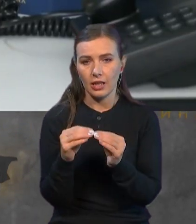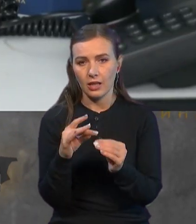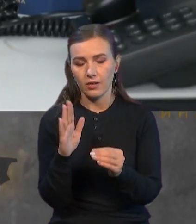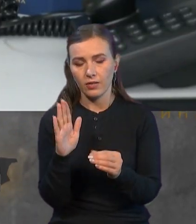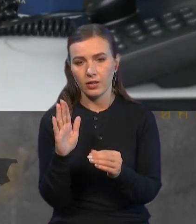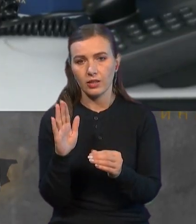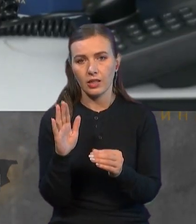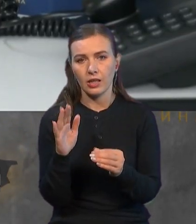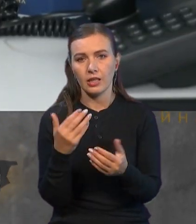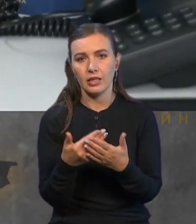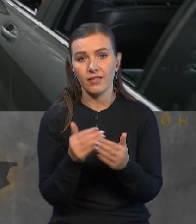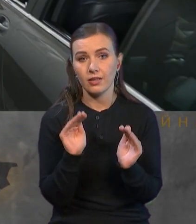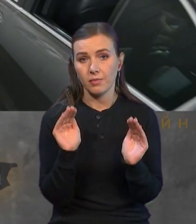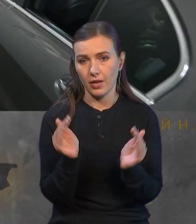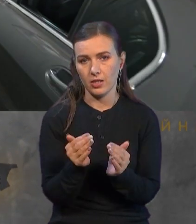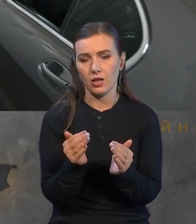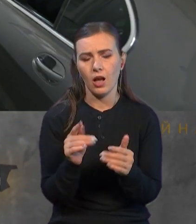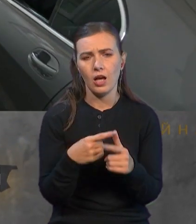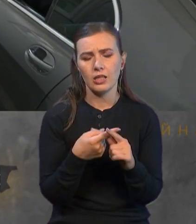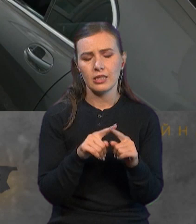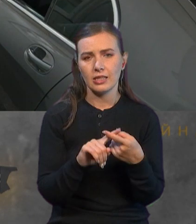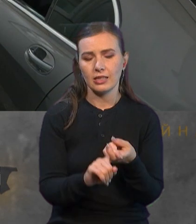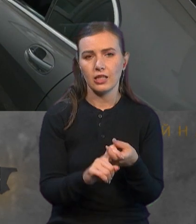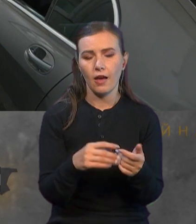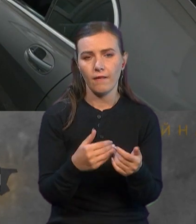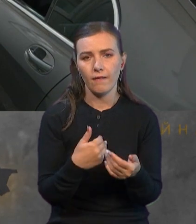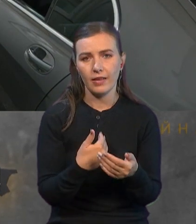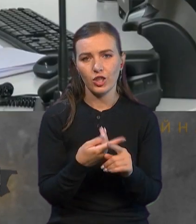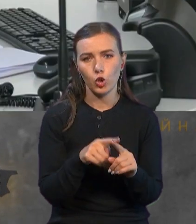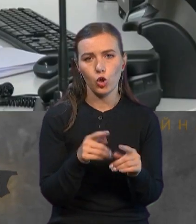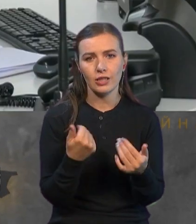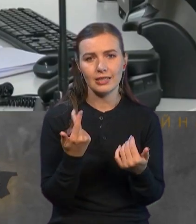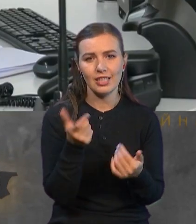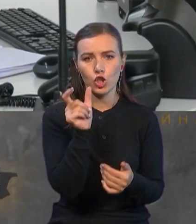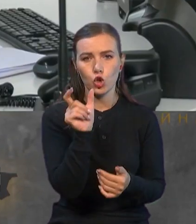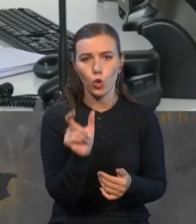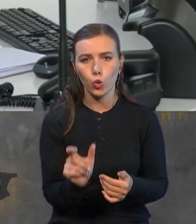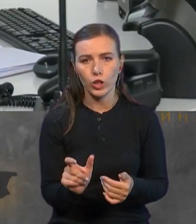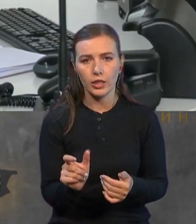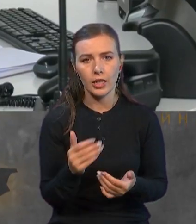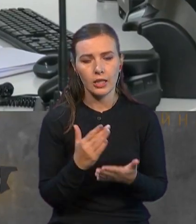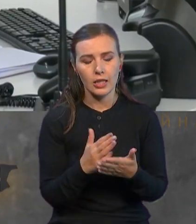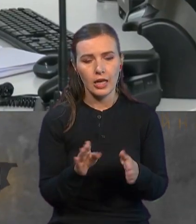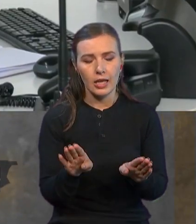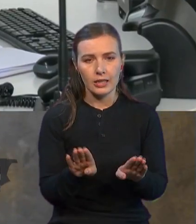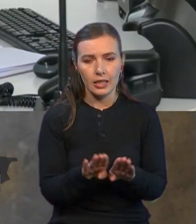навіть менше. Але це залежить від того, настільки людина є таким